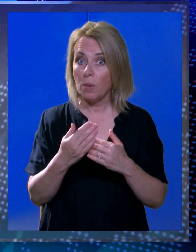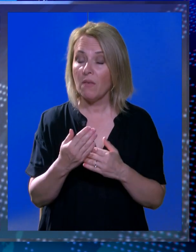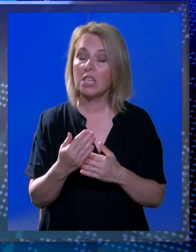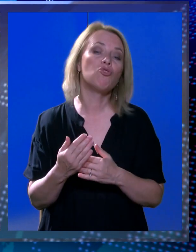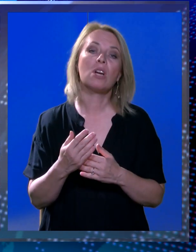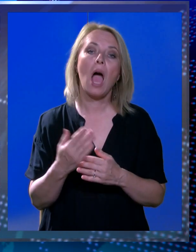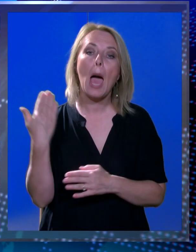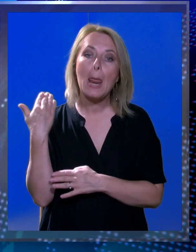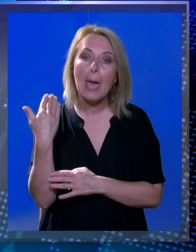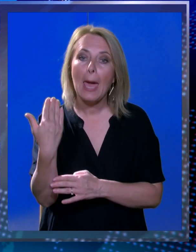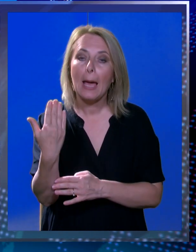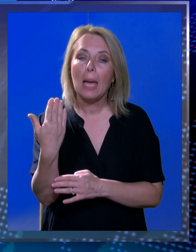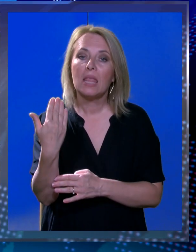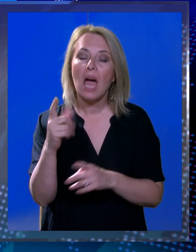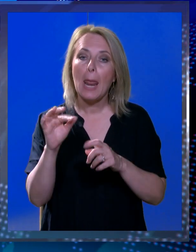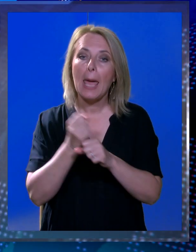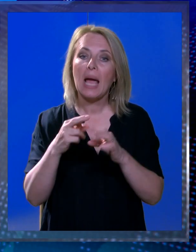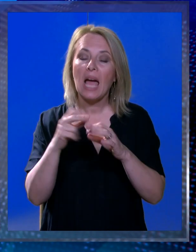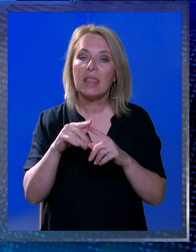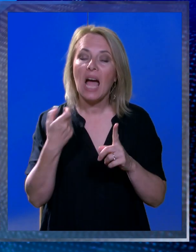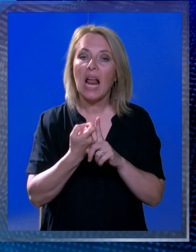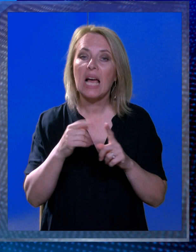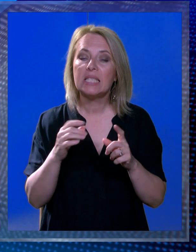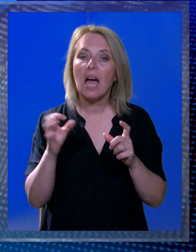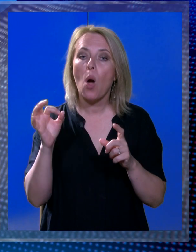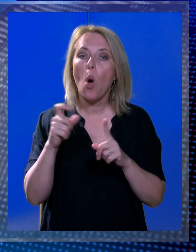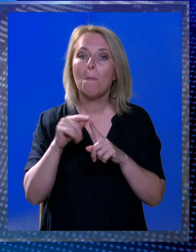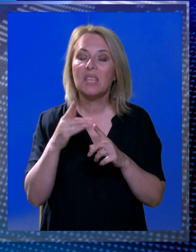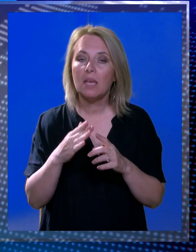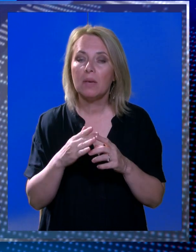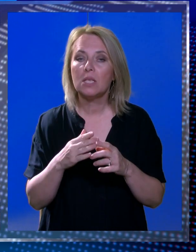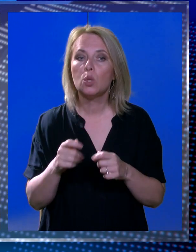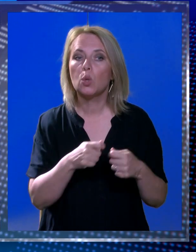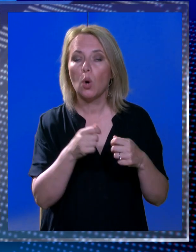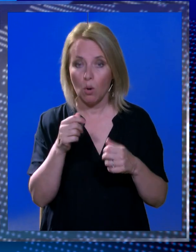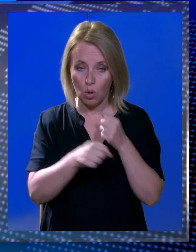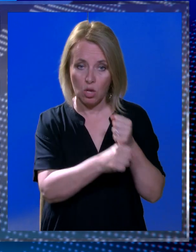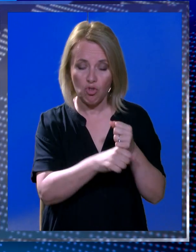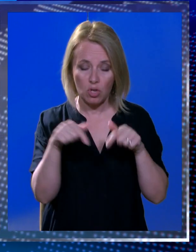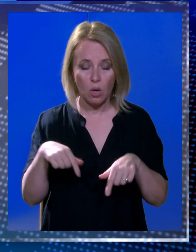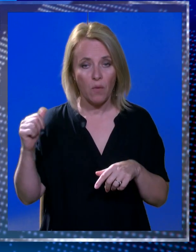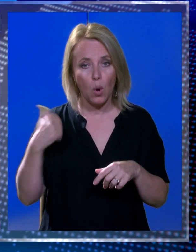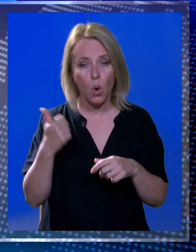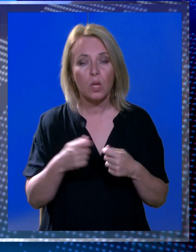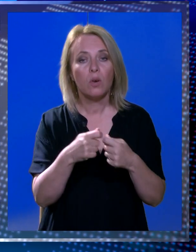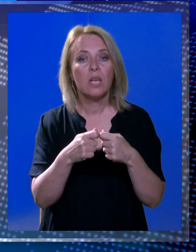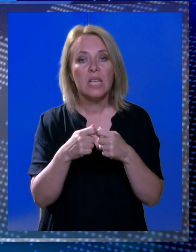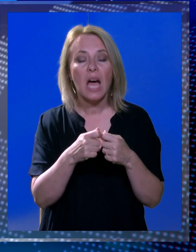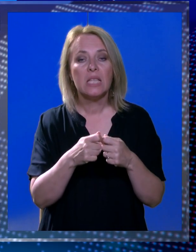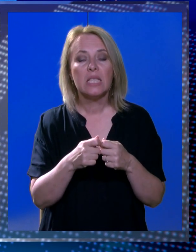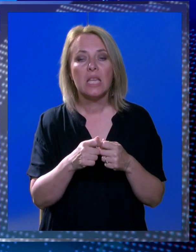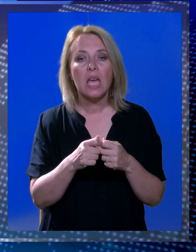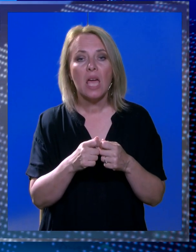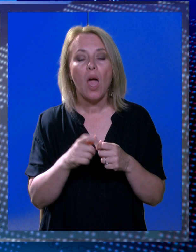regata Klasa Optimist održat će se i ove godine u organizaciji jedriličarskog kluba Orsan. očekuje se stotinjak